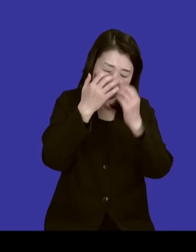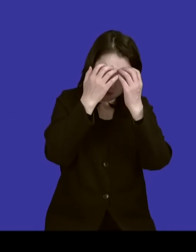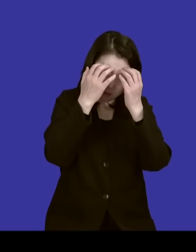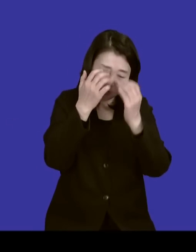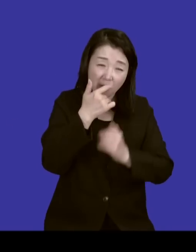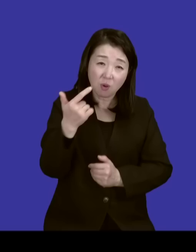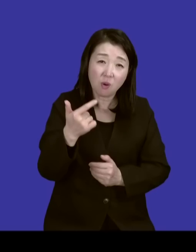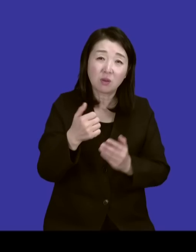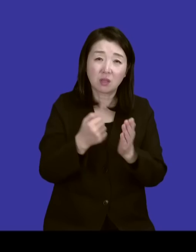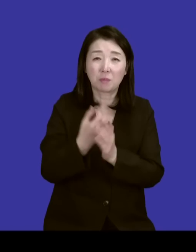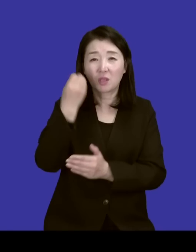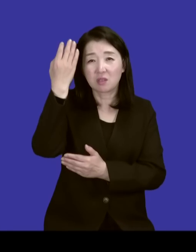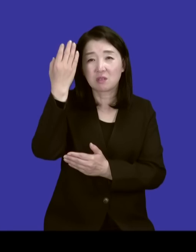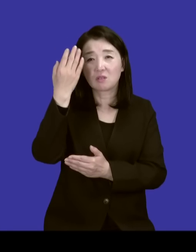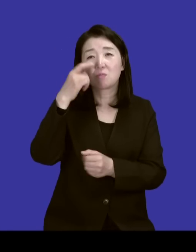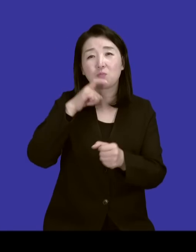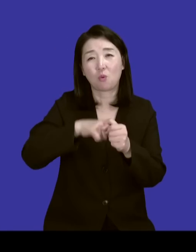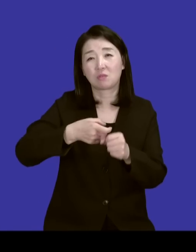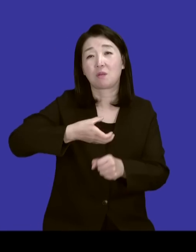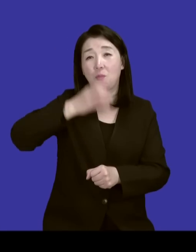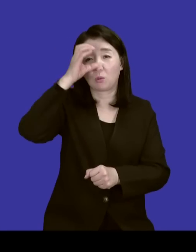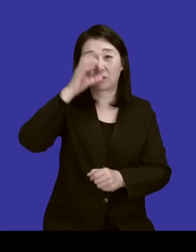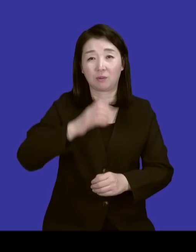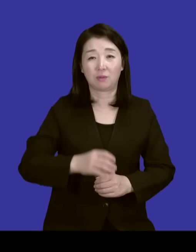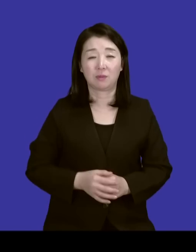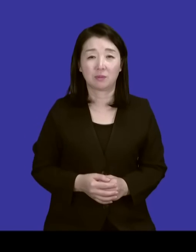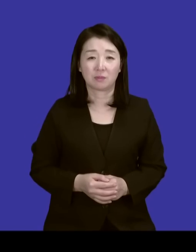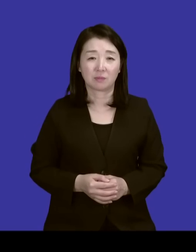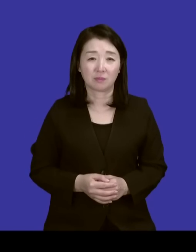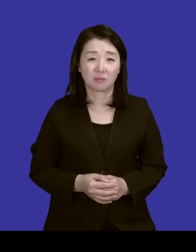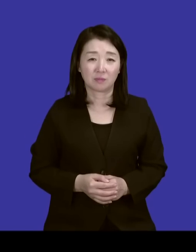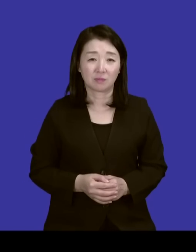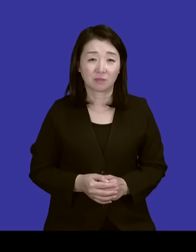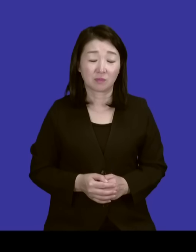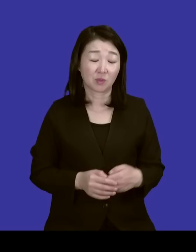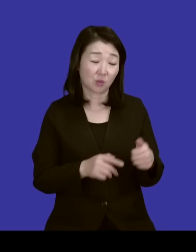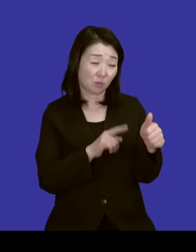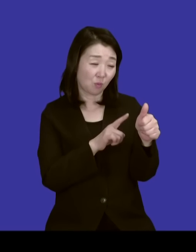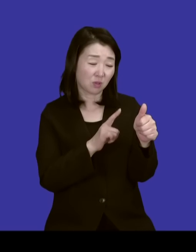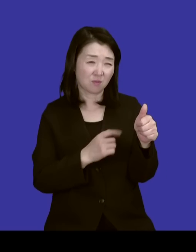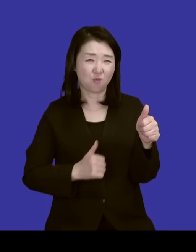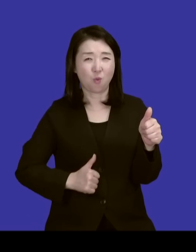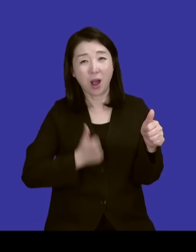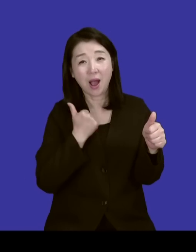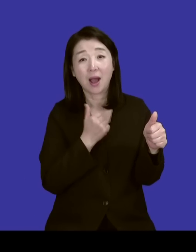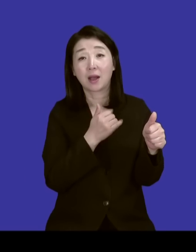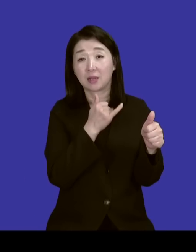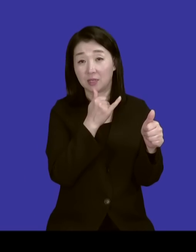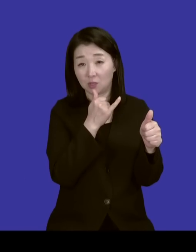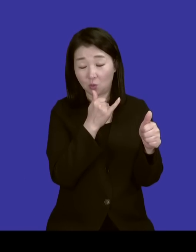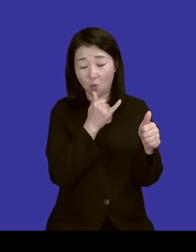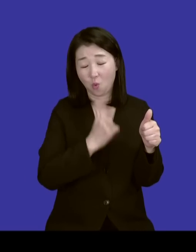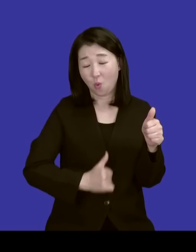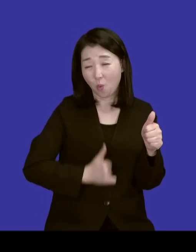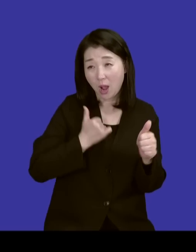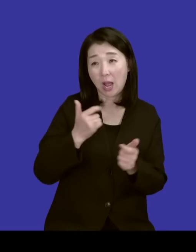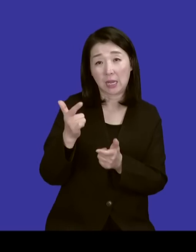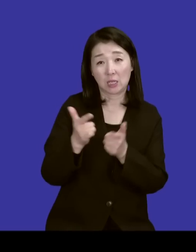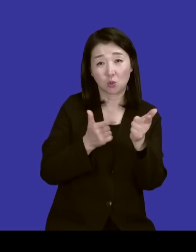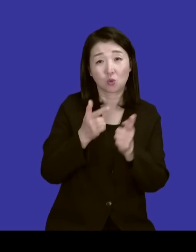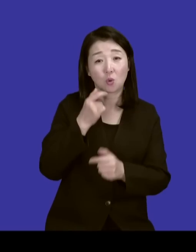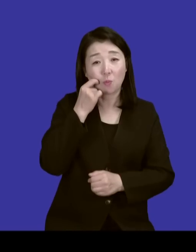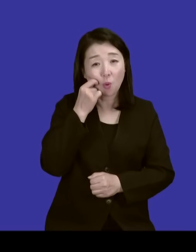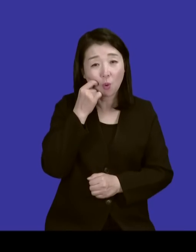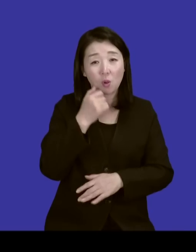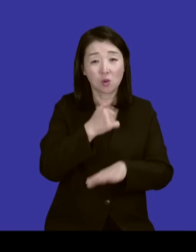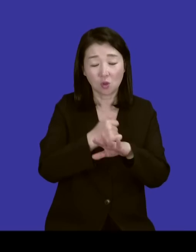먹게 되는 것도 있잖아요. 그렇죠. 근데 이제 목사님이 또 이렇게 분이 좀 있으시고 화를 좀 다스리지 못하시다 보니까